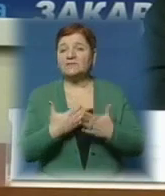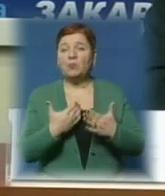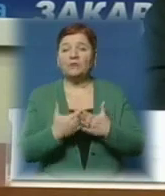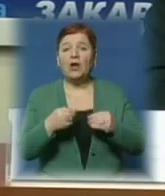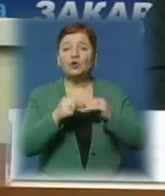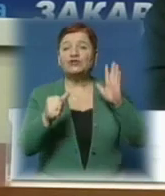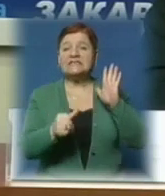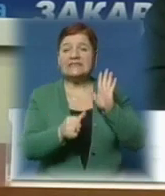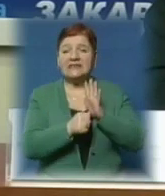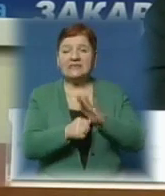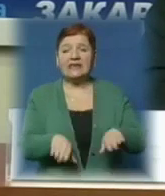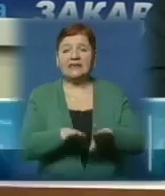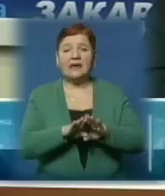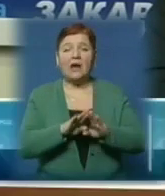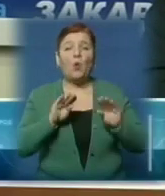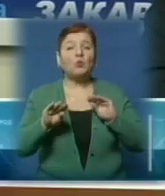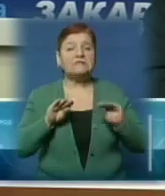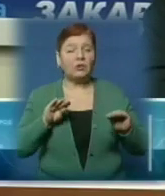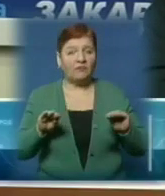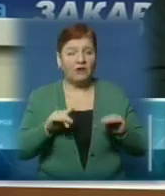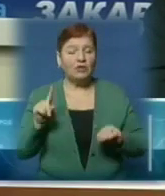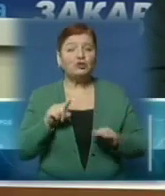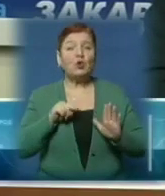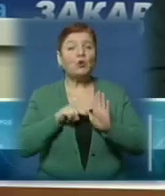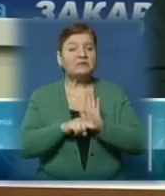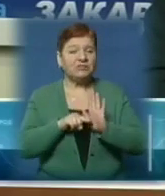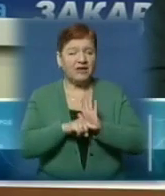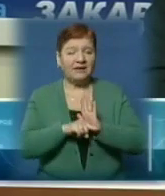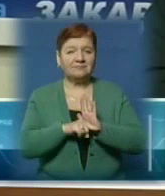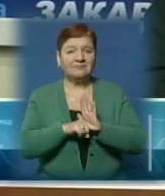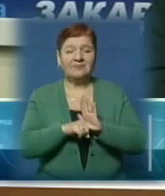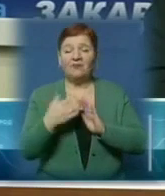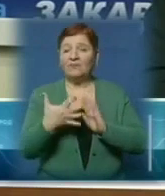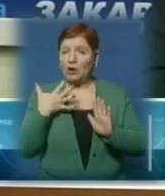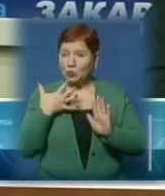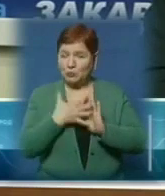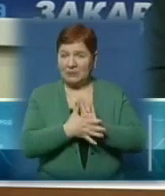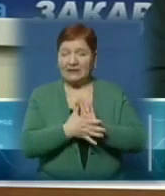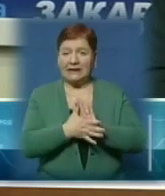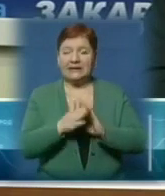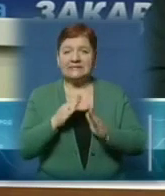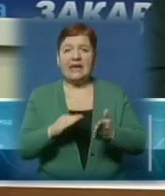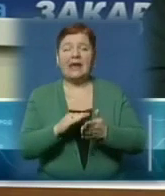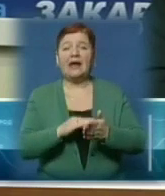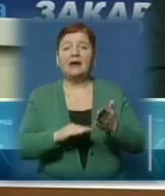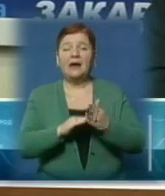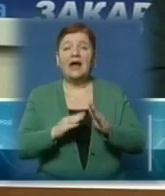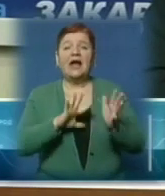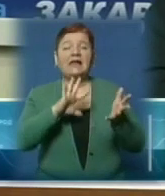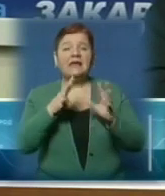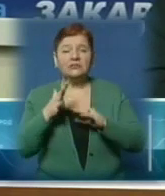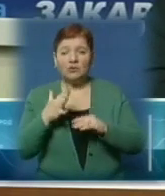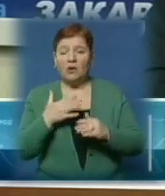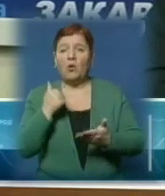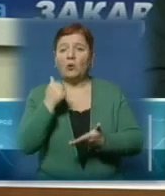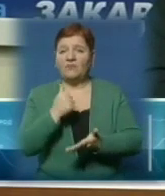16 нових канатних установок. Що це означає? Ви повинні розуміти, це трелювання лісу, подача лісу буде не